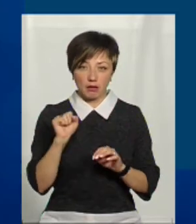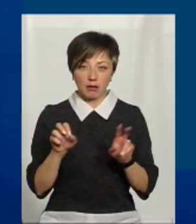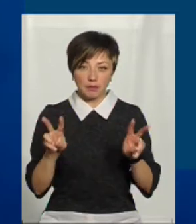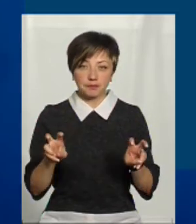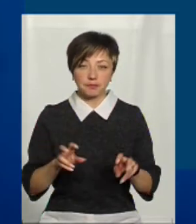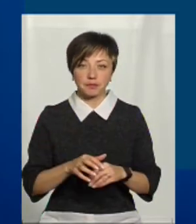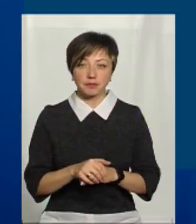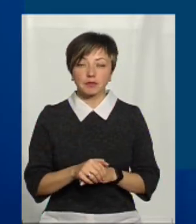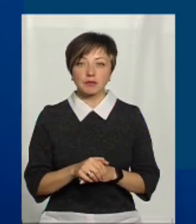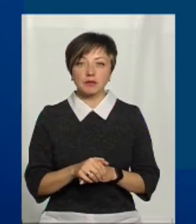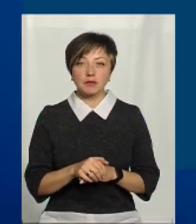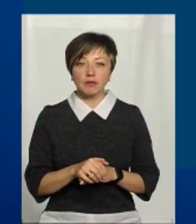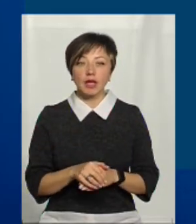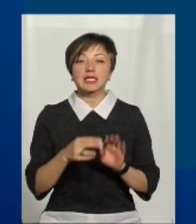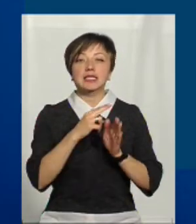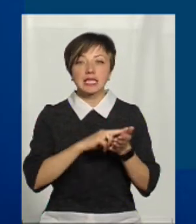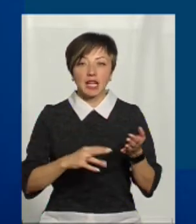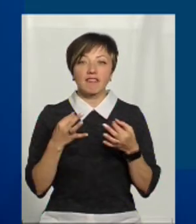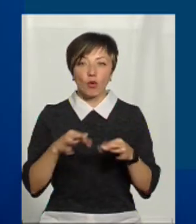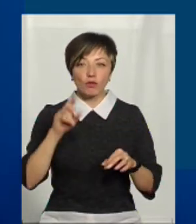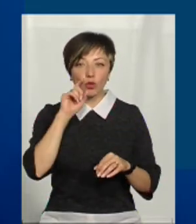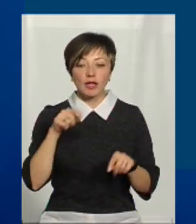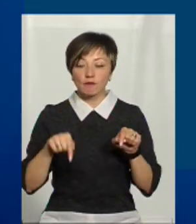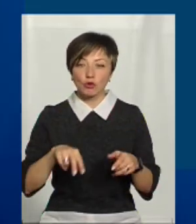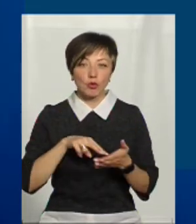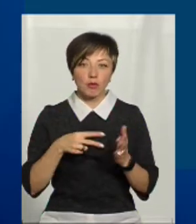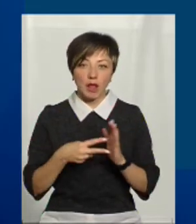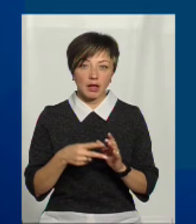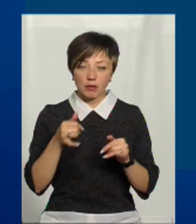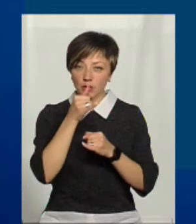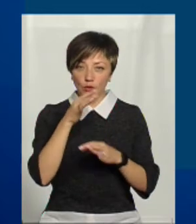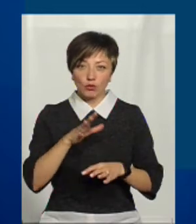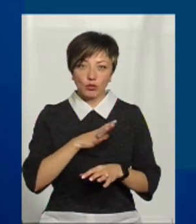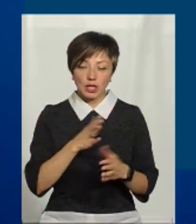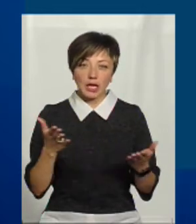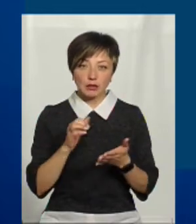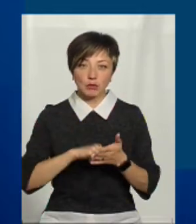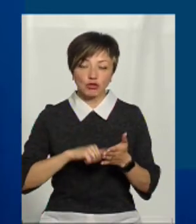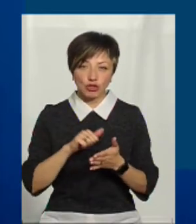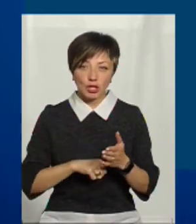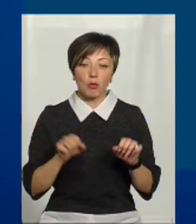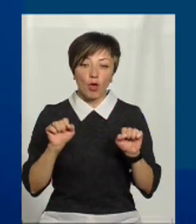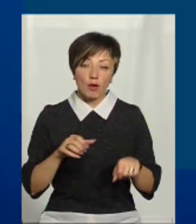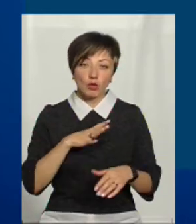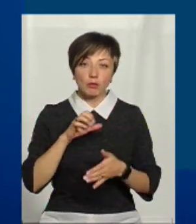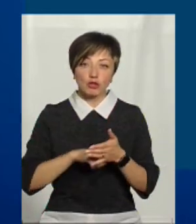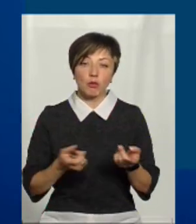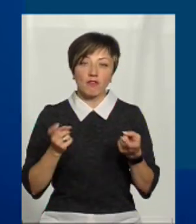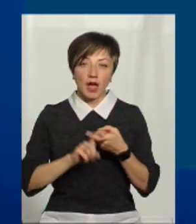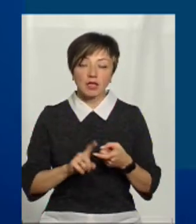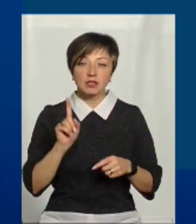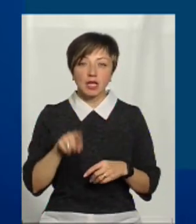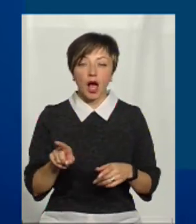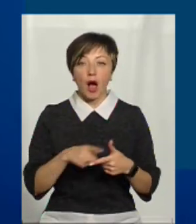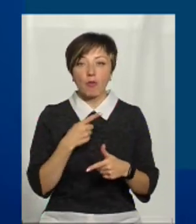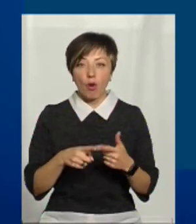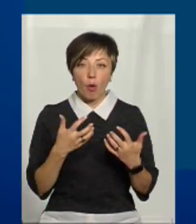сертифікований в Україні. Так що, в цьому плані, там не могло бути якихось причин. Могли бути причини, пов'язані з тим, що